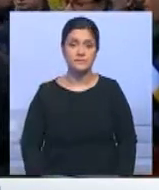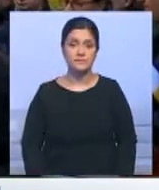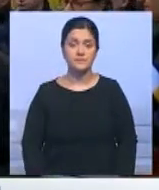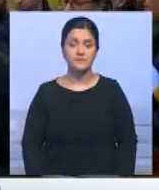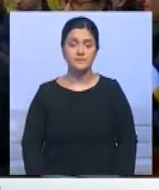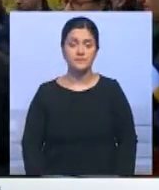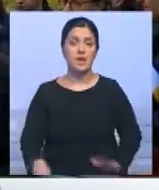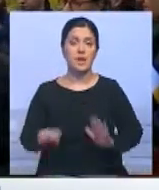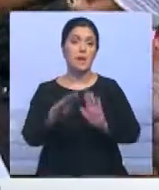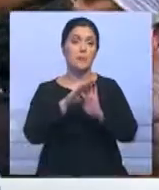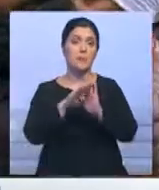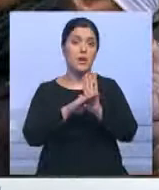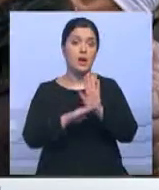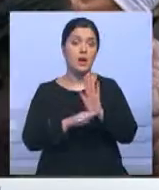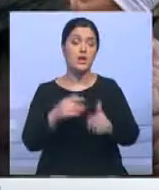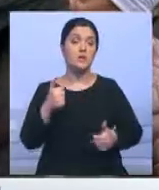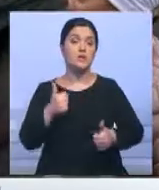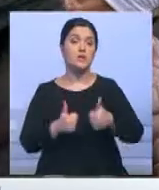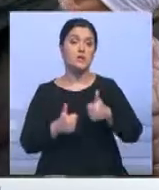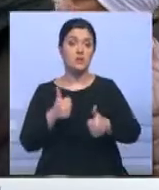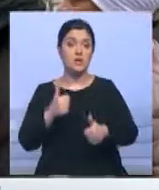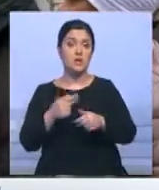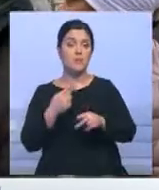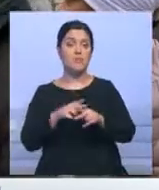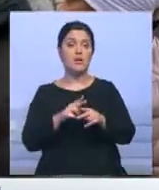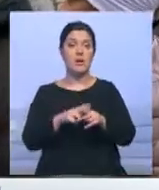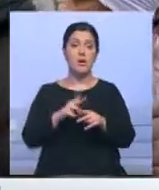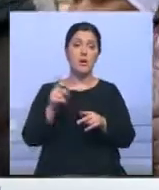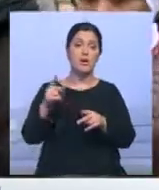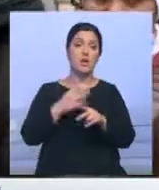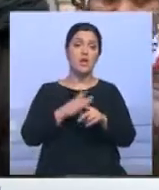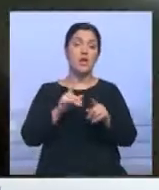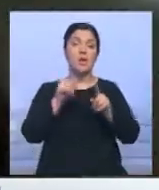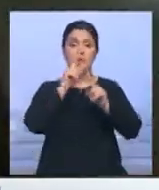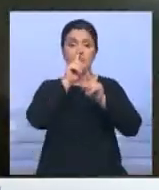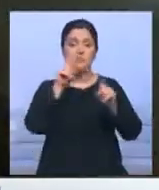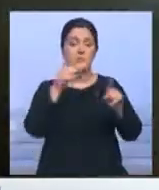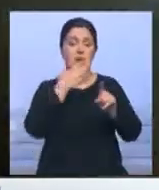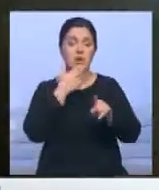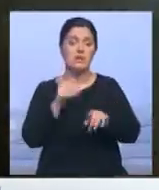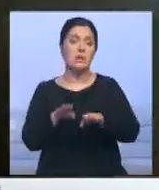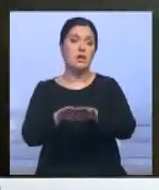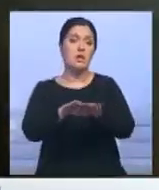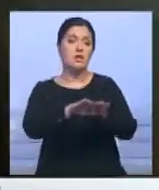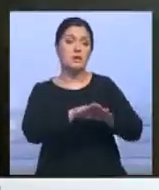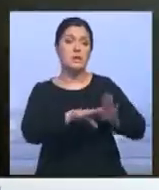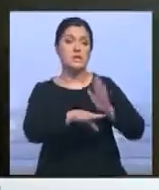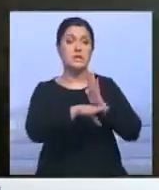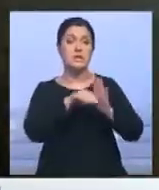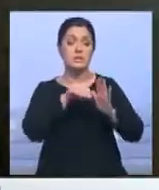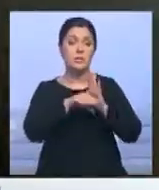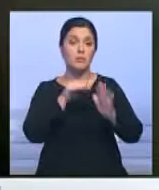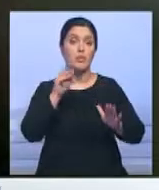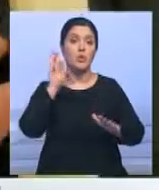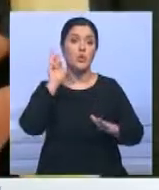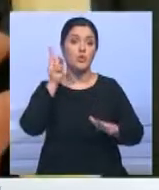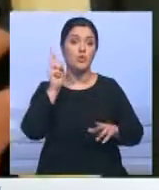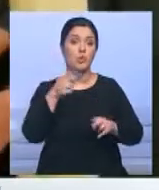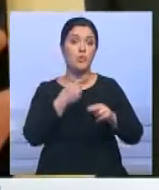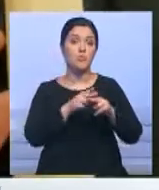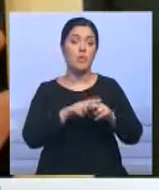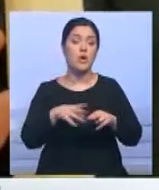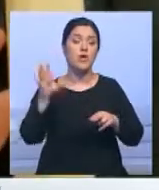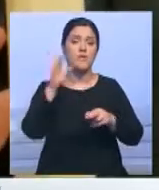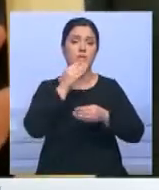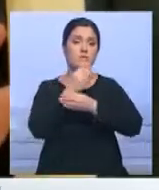программы соперников в этой предвыборной гонке отличаются друг от друга незначительно. Избирателям, которые еще не оправились от кризиса, они